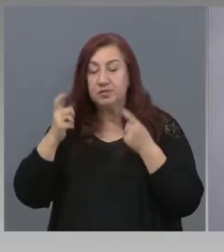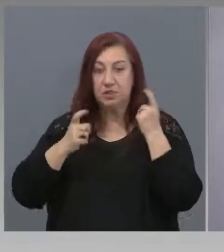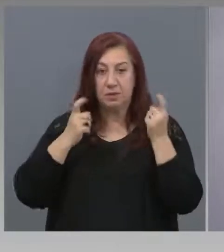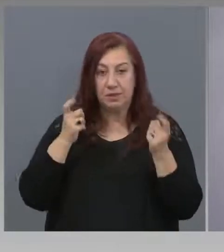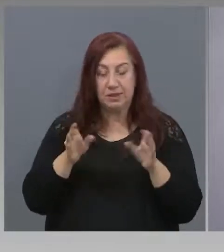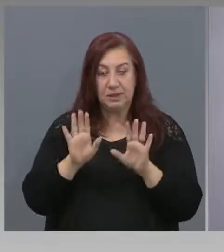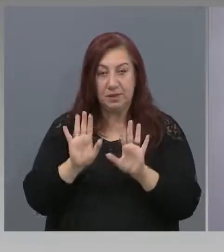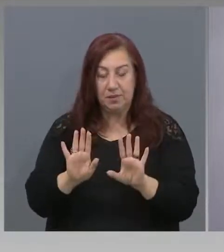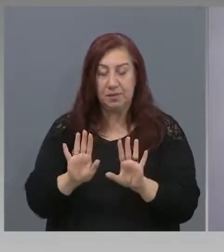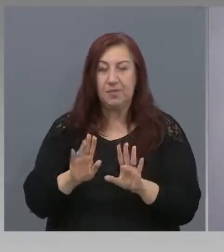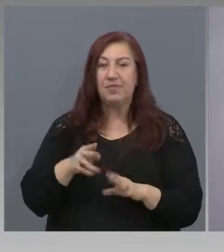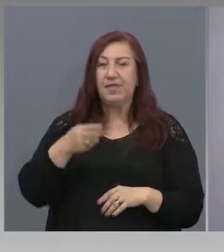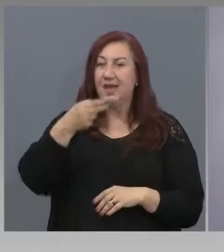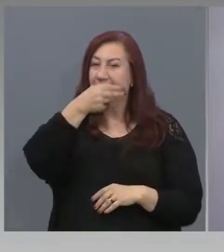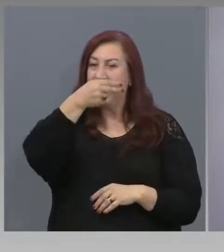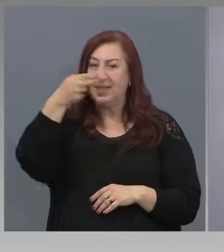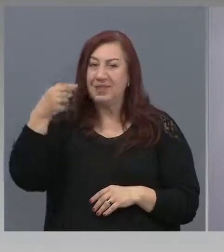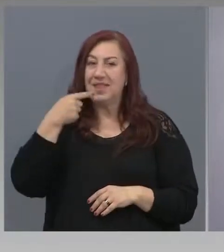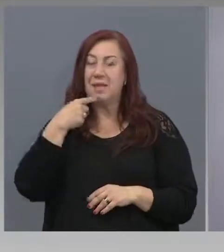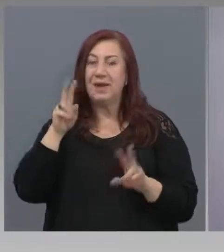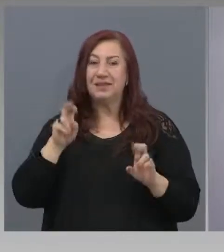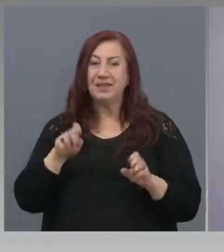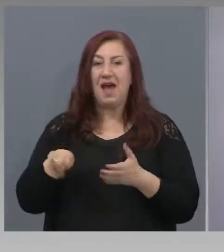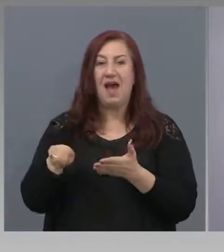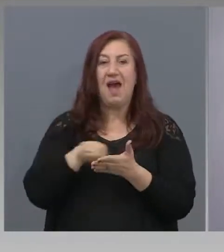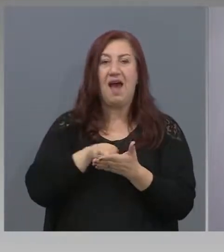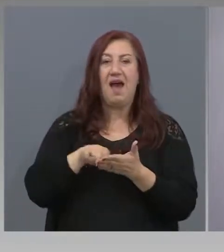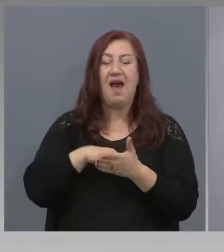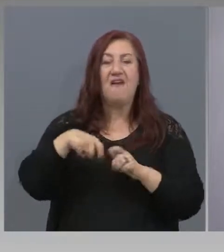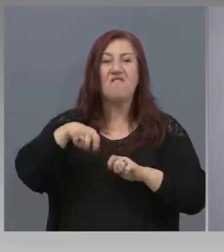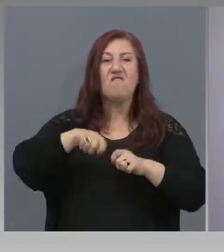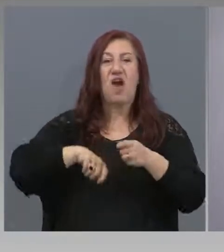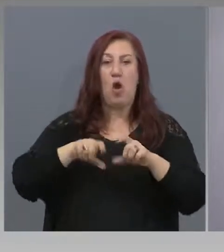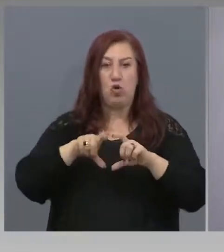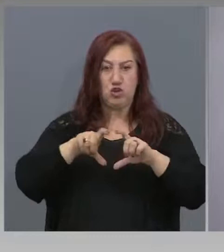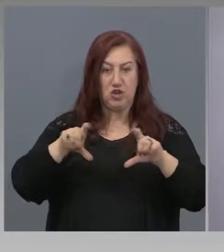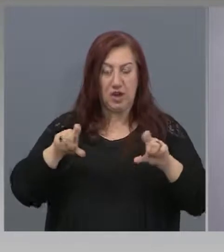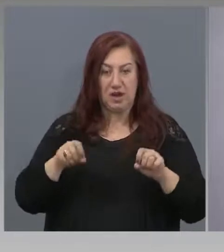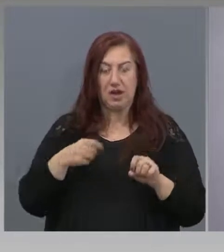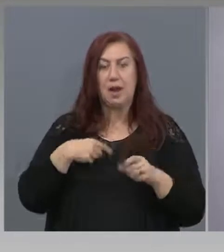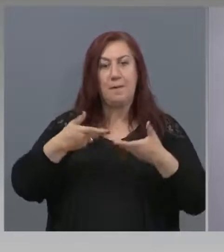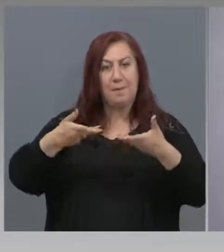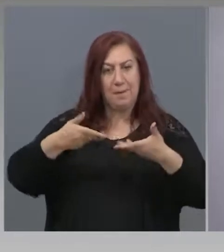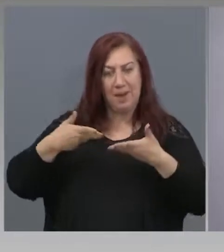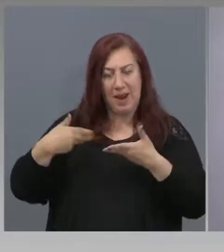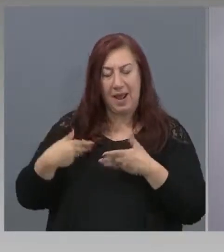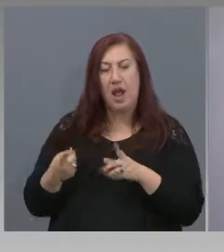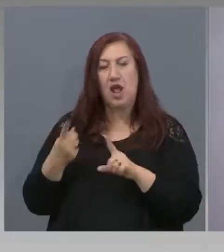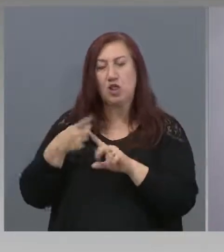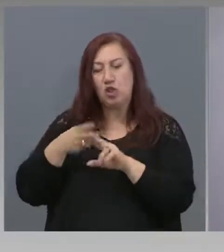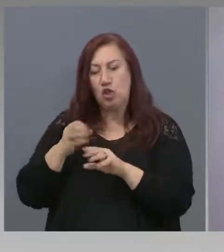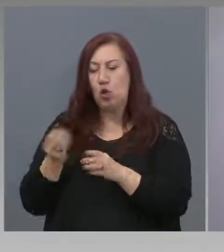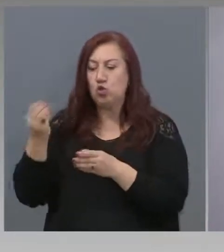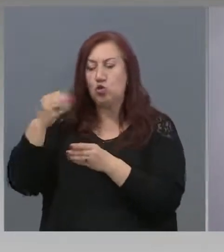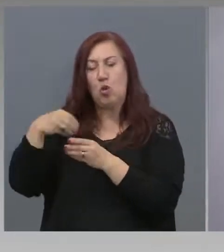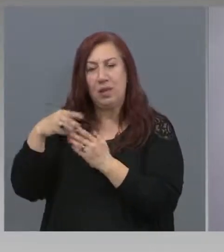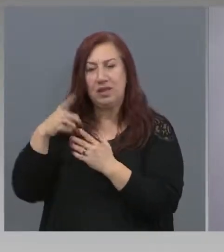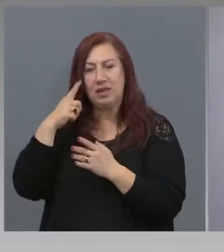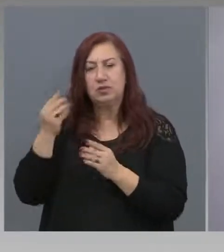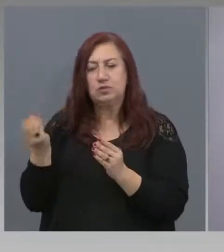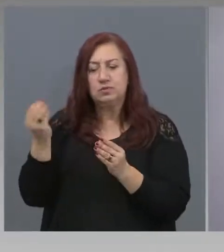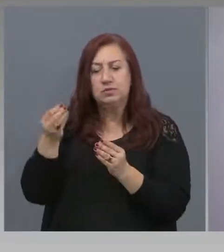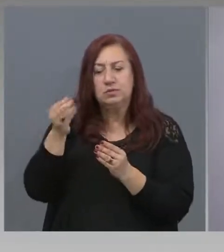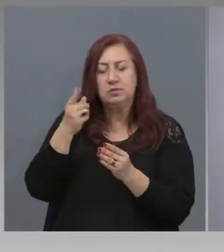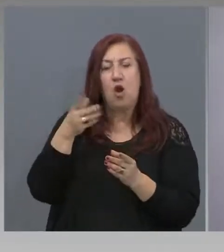Темата с ваучилите в една или друга форма беше прията, въпросът е да се оточнат нещата. Тука целта не е да се